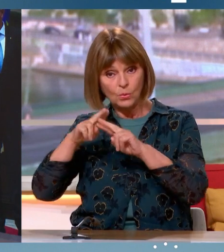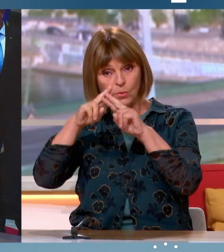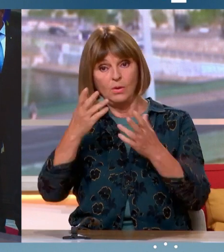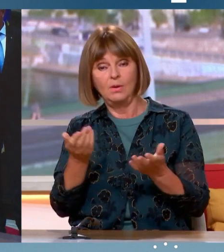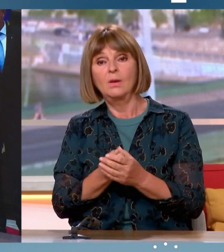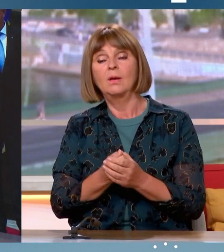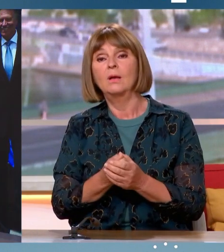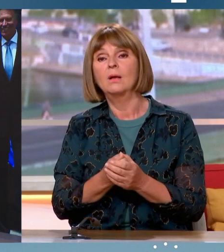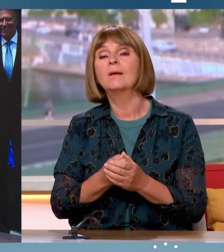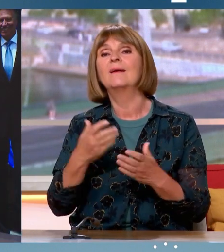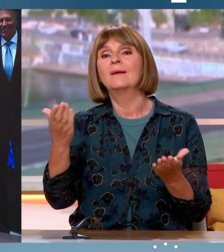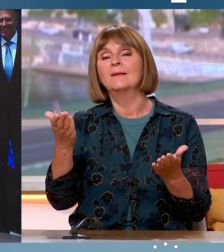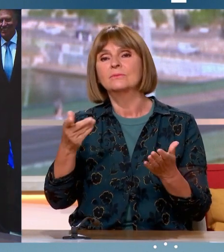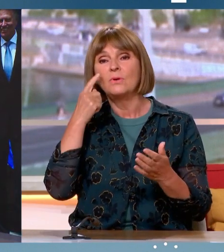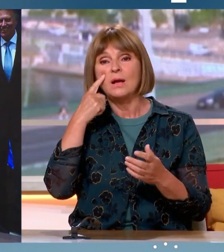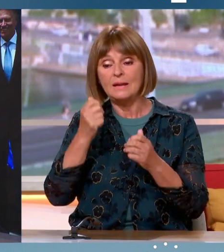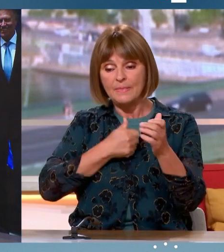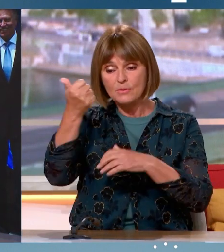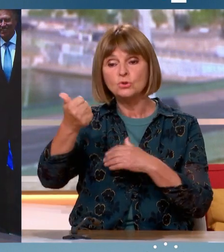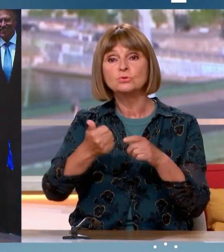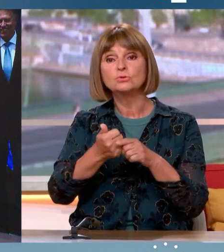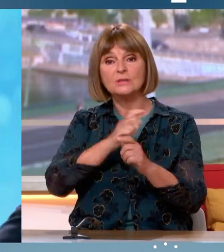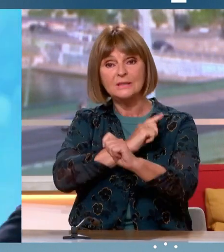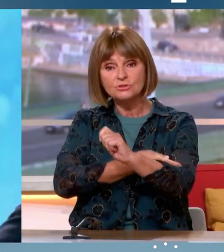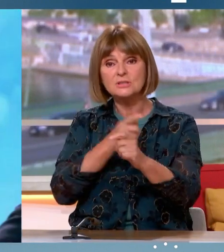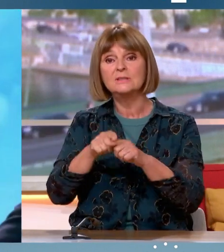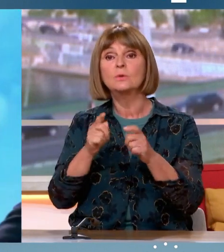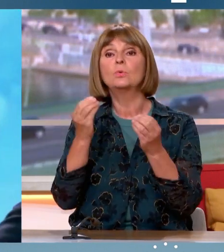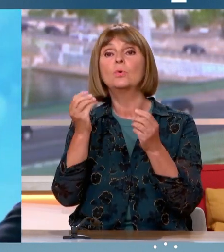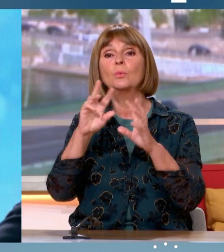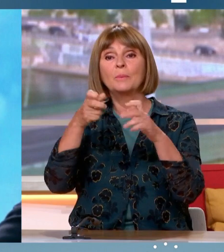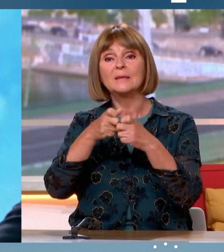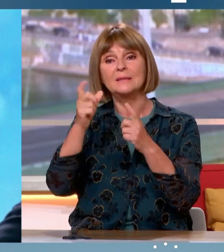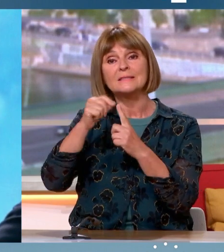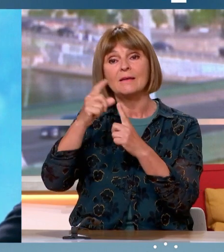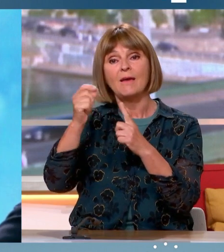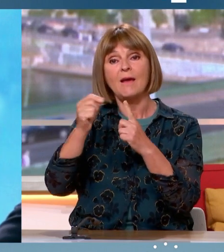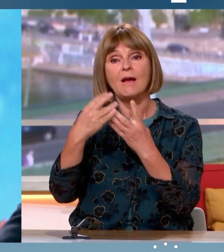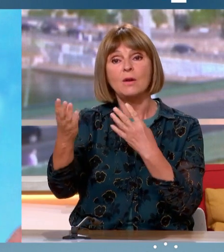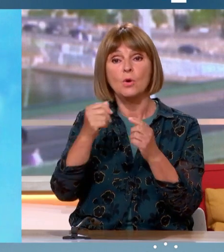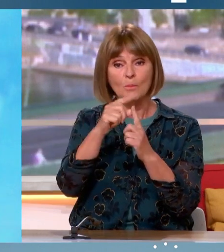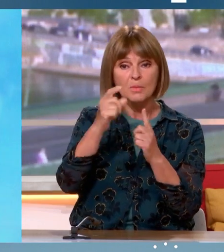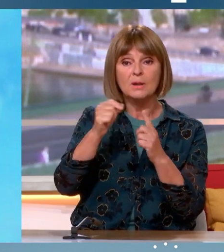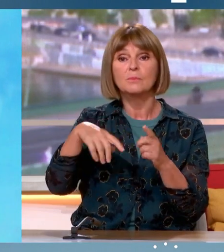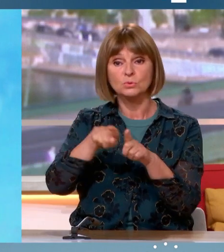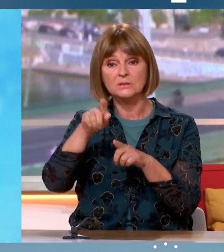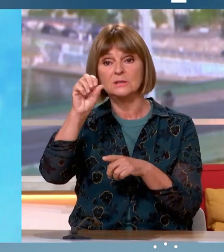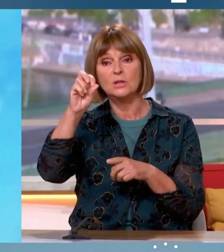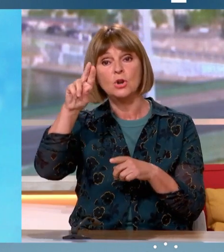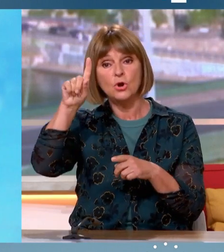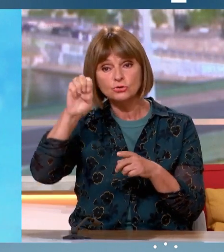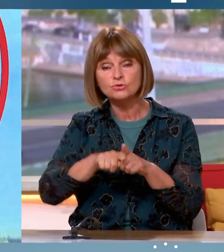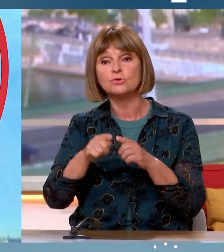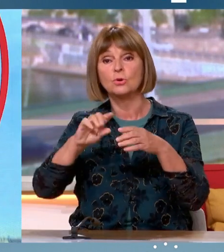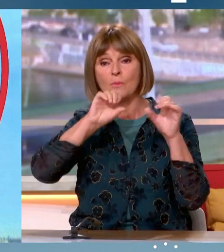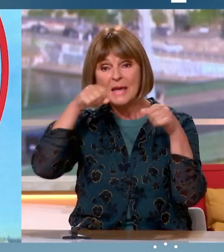'indépendance à la fois énergétique, par rapport au fait que les céréales aujourd'hui et pas seulement le blé, je pense à l'or, je pense également au